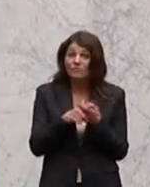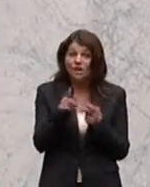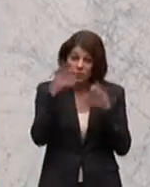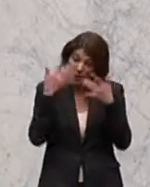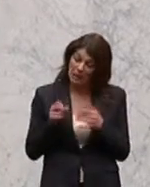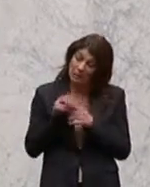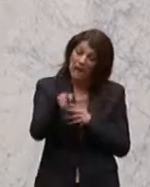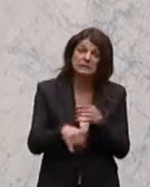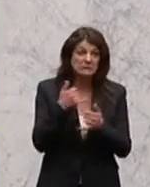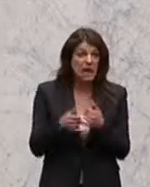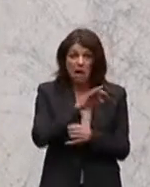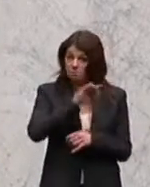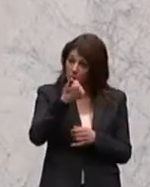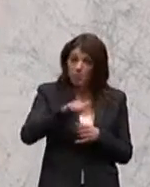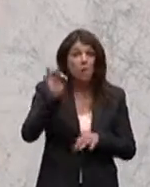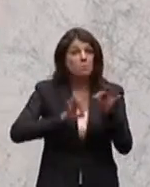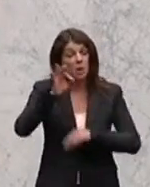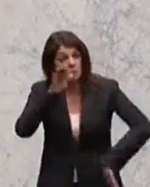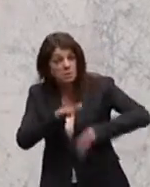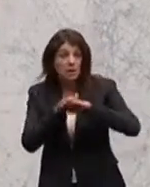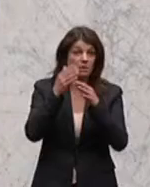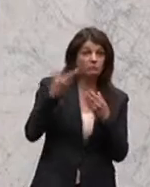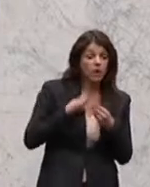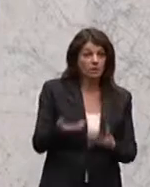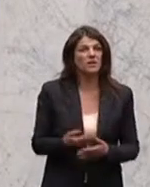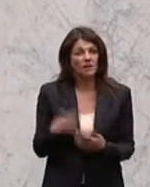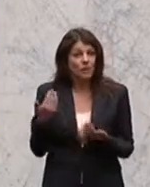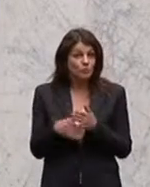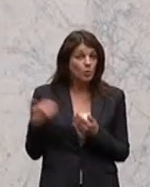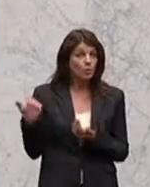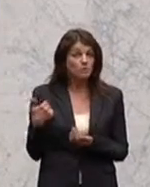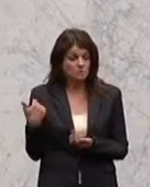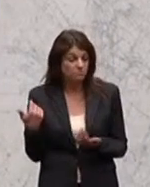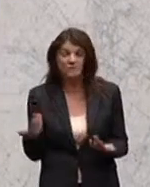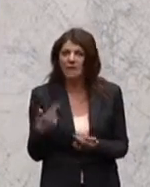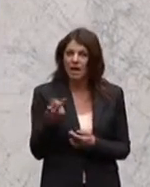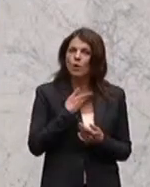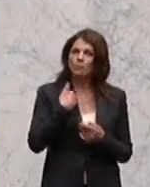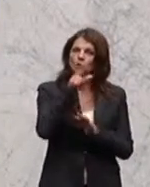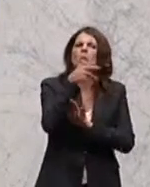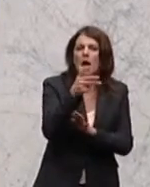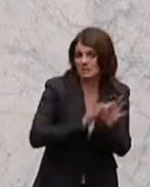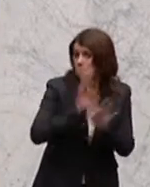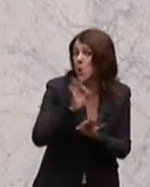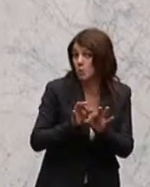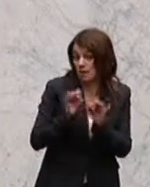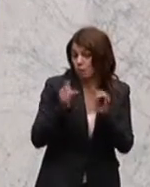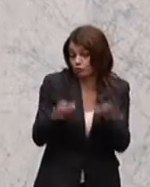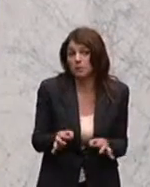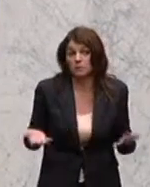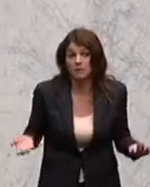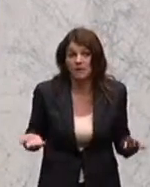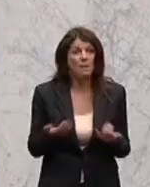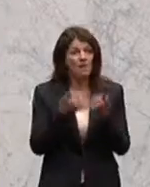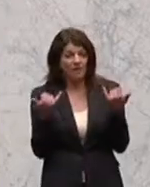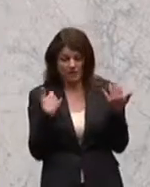13 Jahre, bis du das 100 Prozent nominale kriegen, durchschaust, dann kommen sie zum Schluss auf 82 Prozent auf die Art und Weise. Also wie